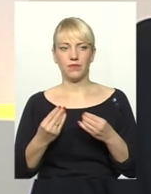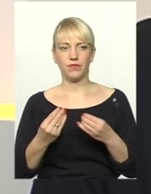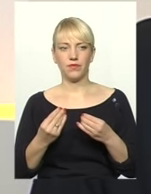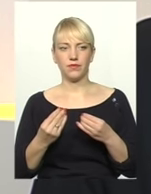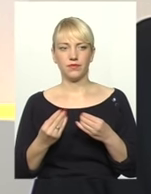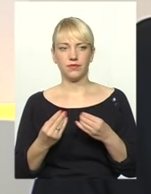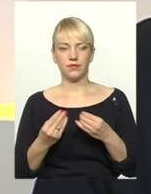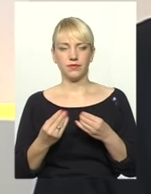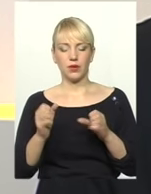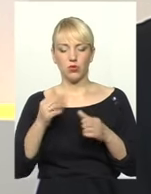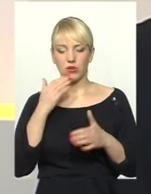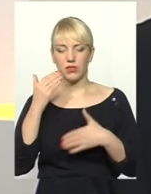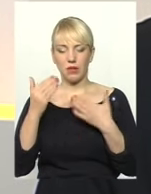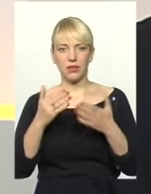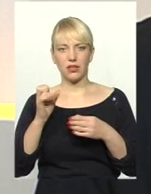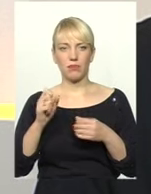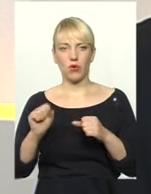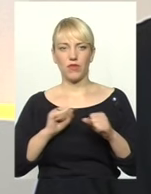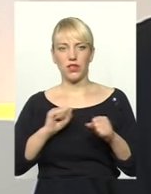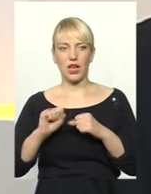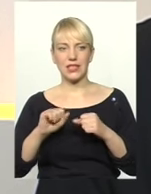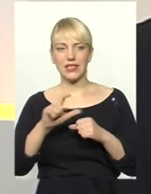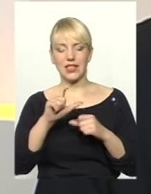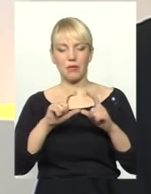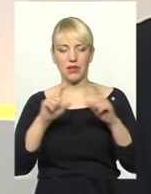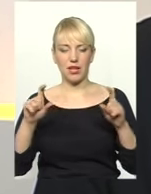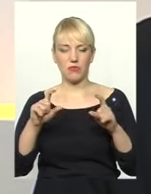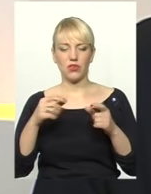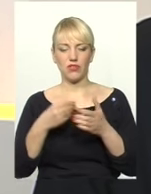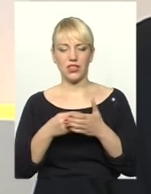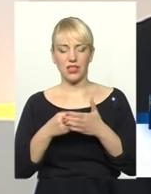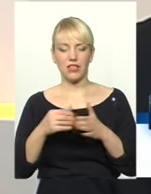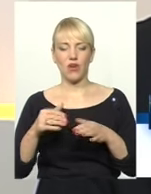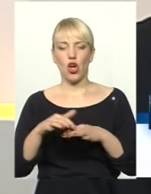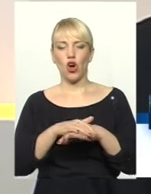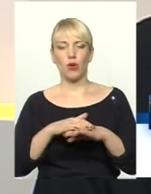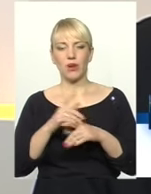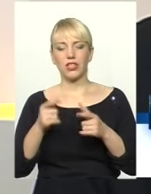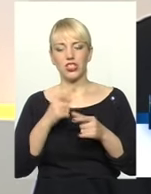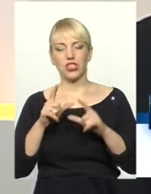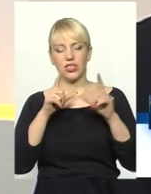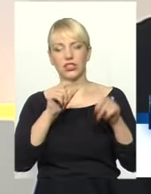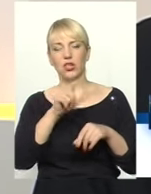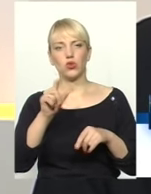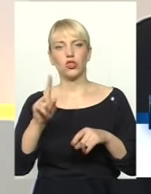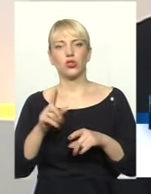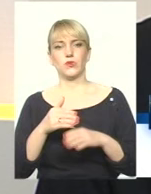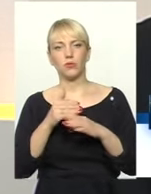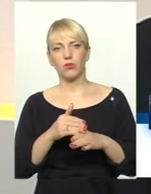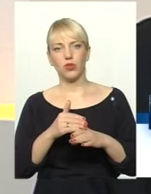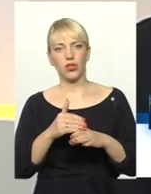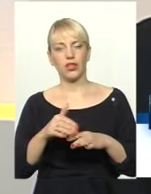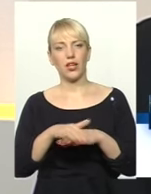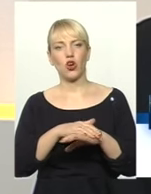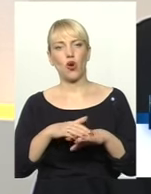запитати про відрядження з Департаменту фінансів громади, чи їздили люди, щоб допомогли громадам